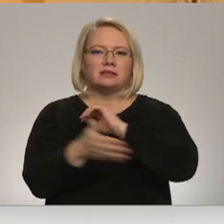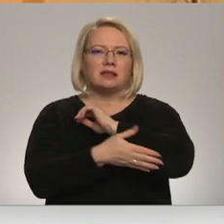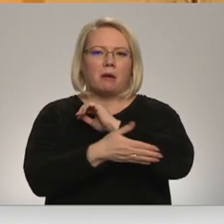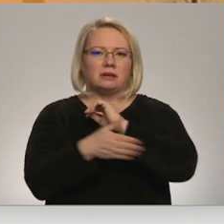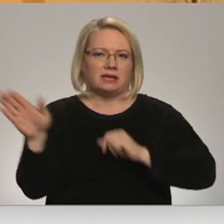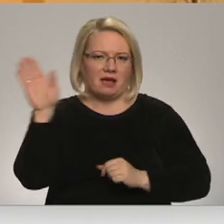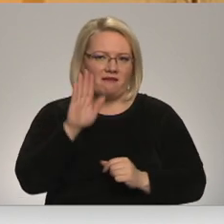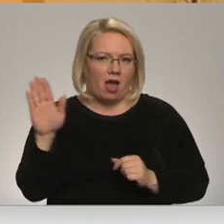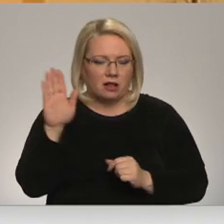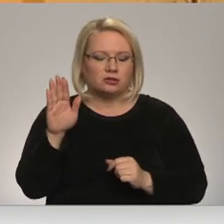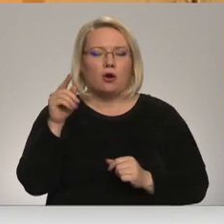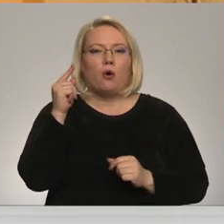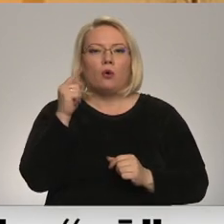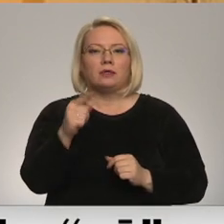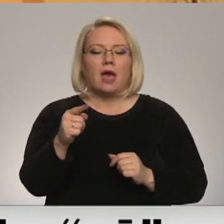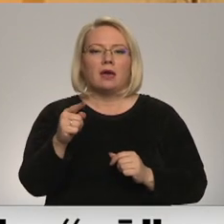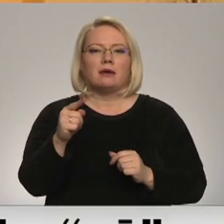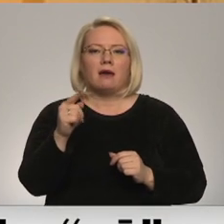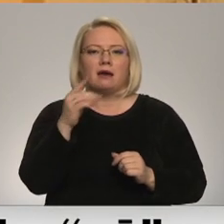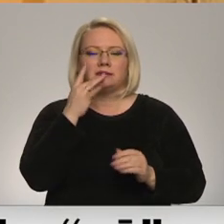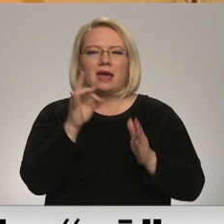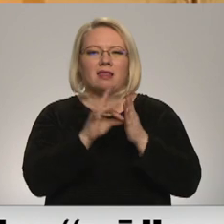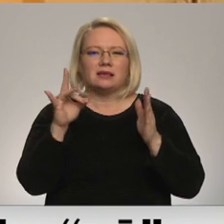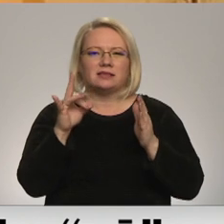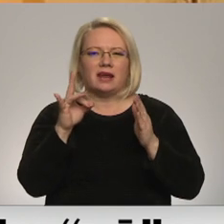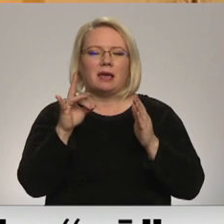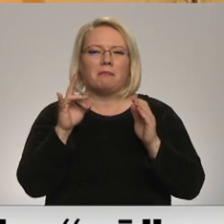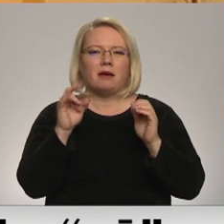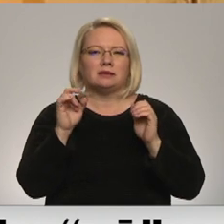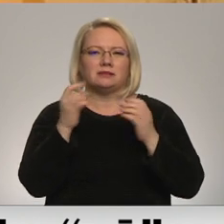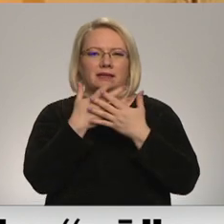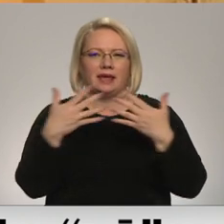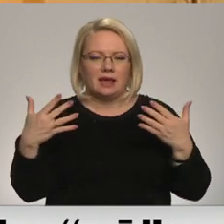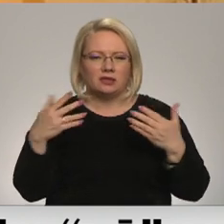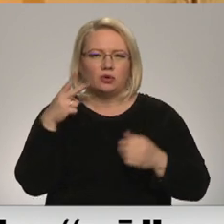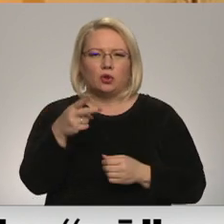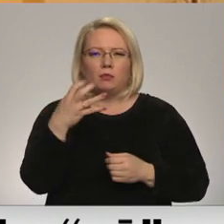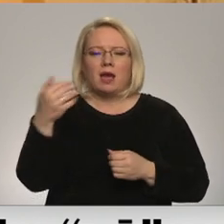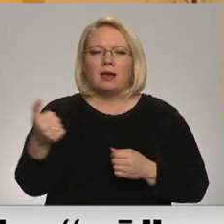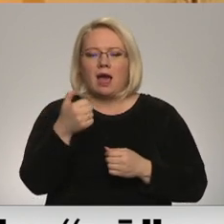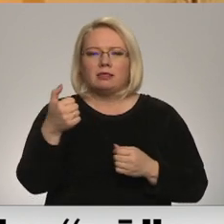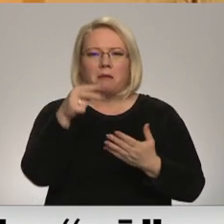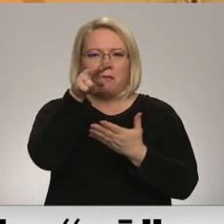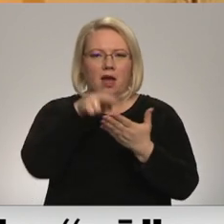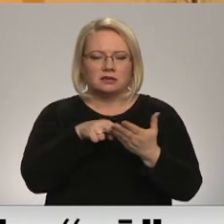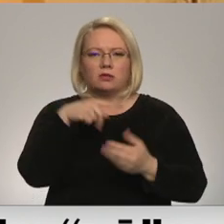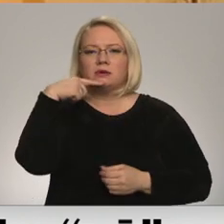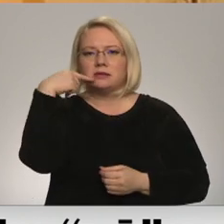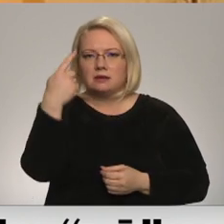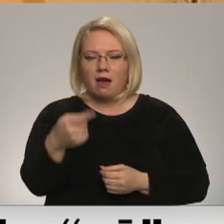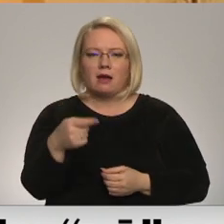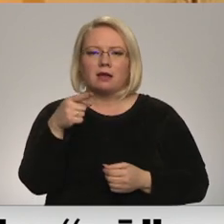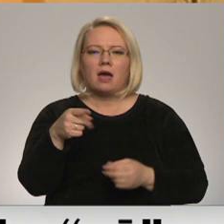gadījumā augstrieguma tīklis jau no 2015. gadiem, ja nemaldos savos gadu pārskatos, norādus šo